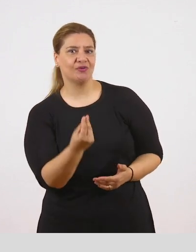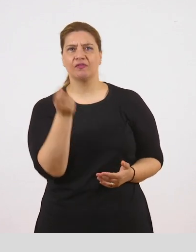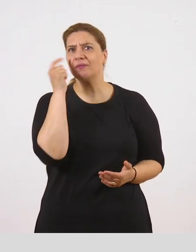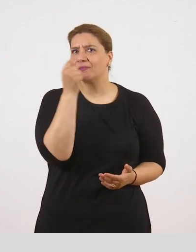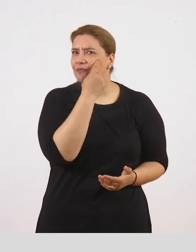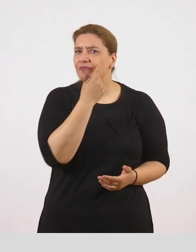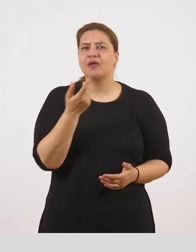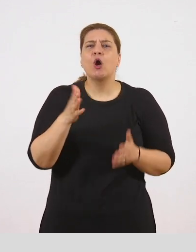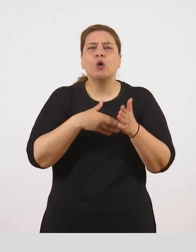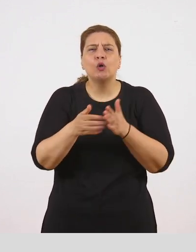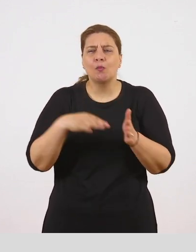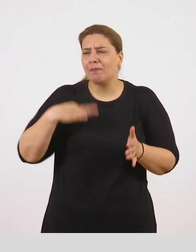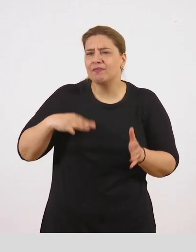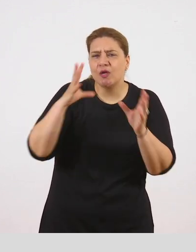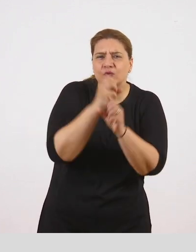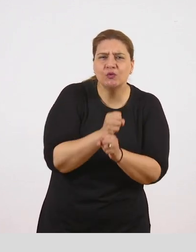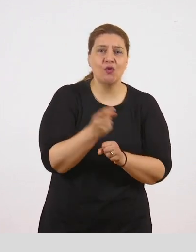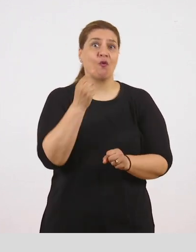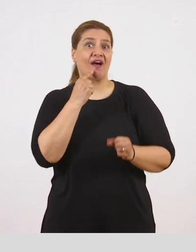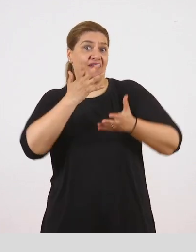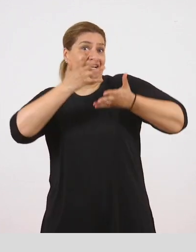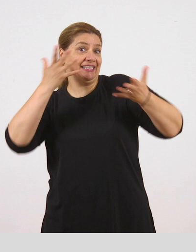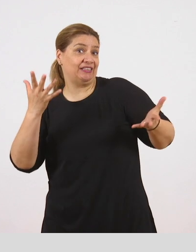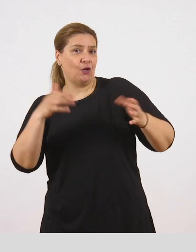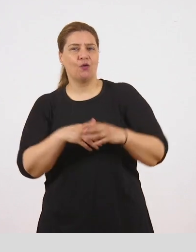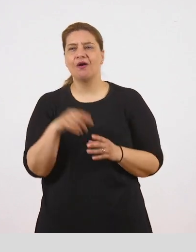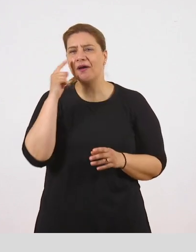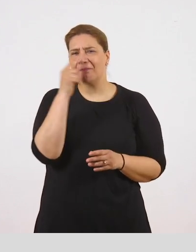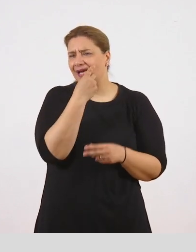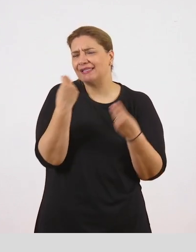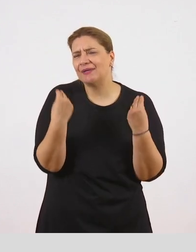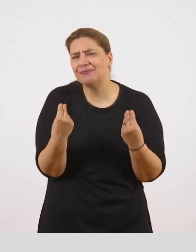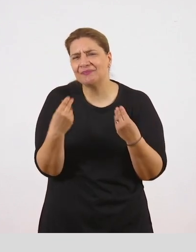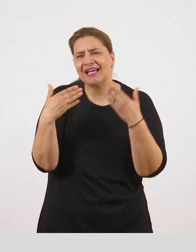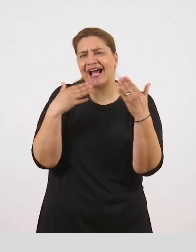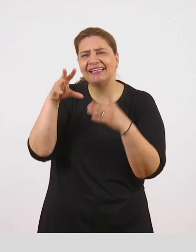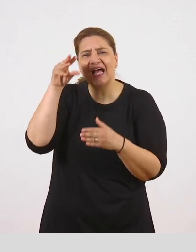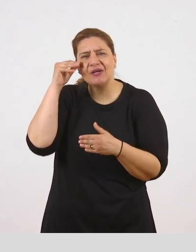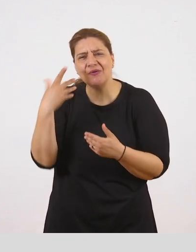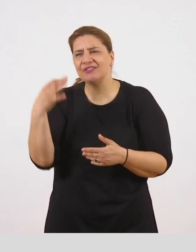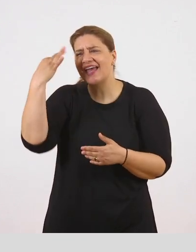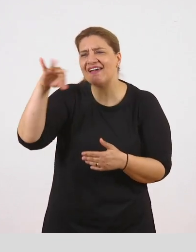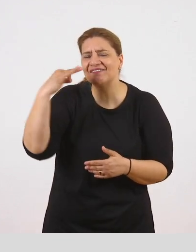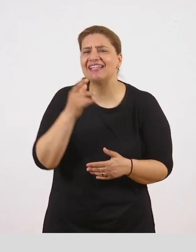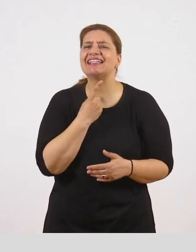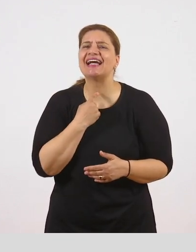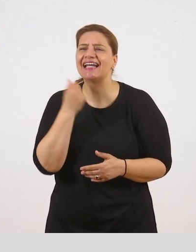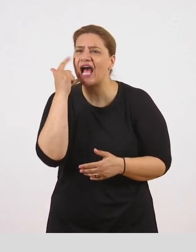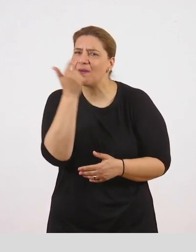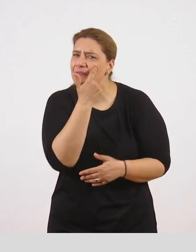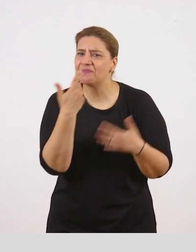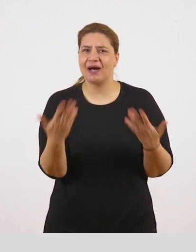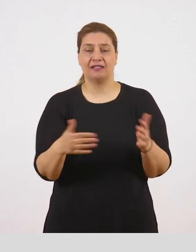σκούρα πράσινα, ανοιχτά καστανά, μάτια γεμάτα κατανόηση, μάτια γλυκά, μάτια ευαίσθητα. Τα μαλλιά